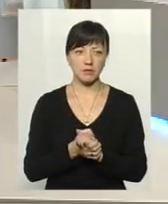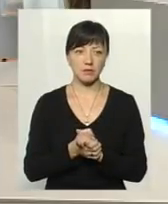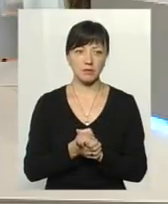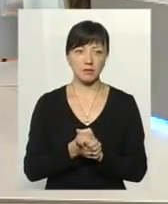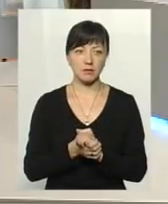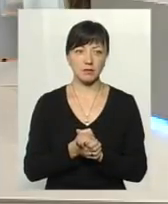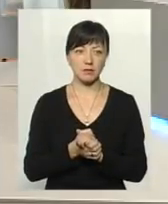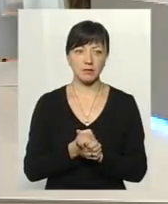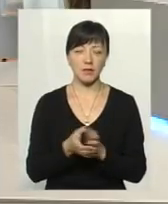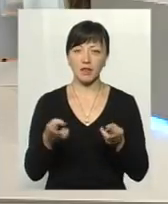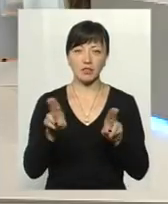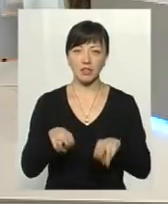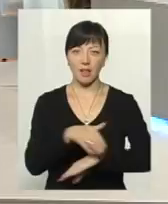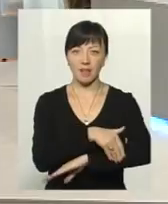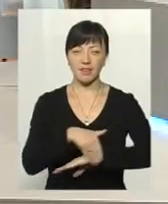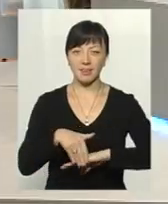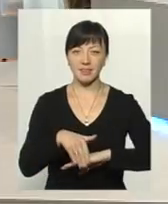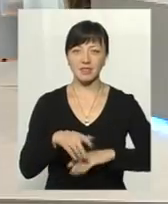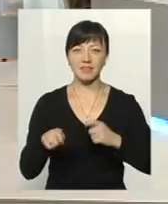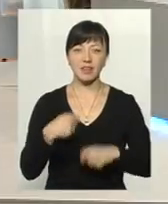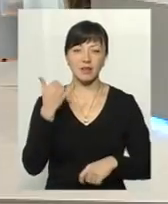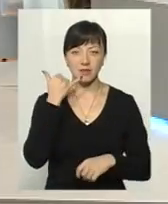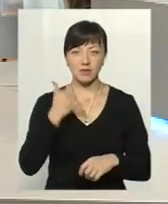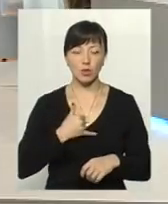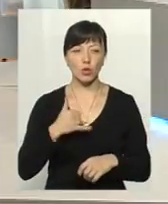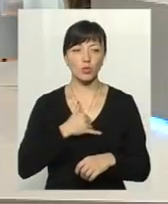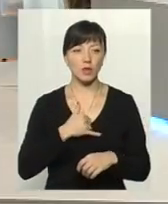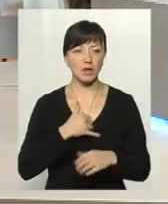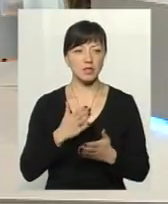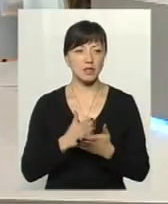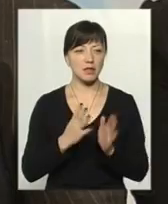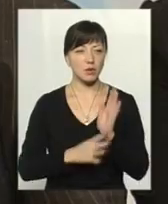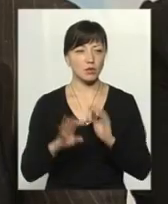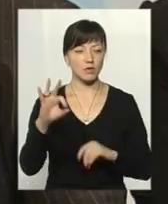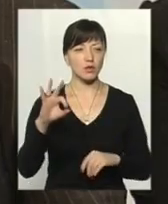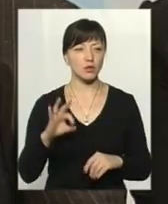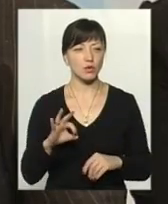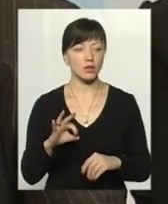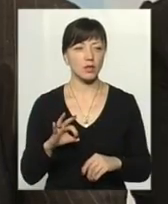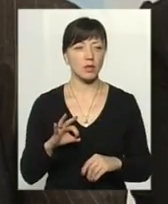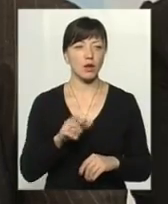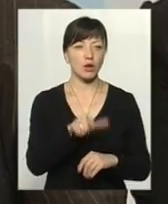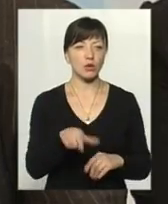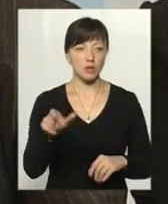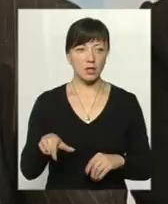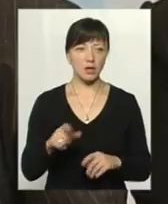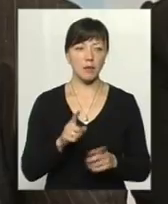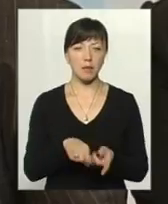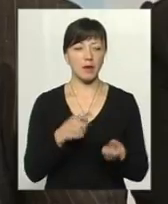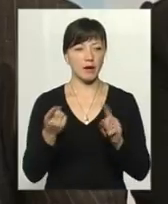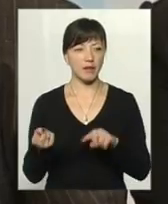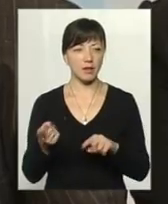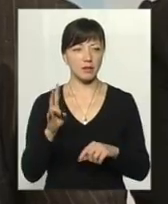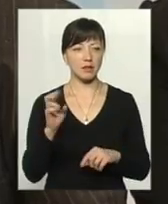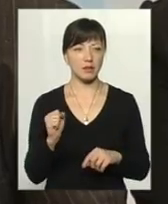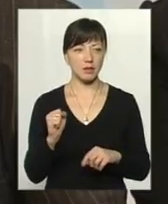А вона не лишила свої адреси? Зірвався дзвіночок. В нас 90% побутових споживачів переведені